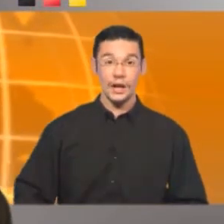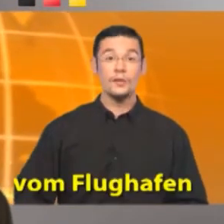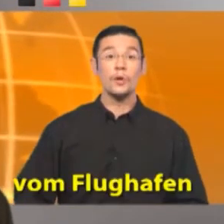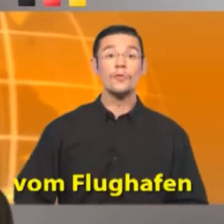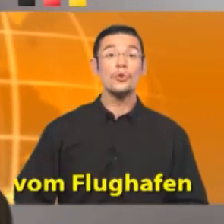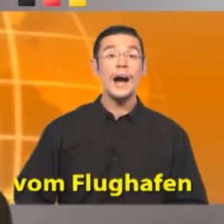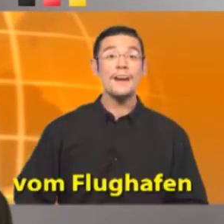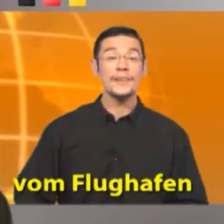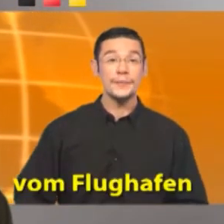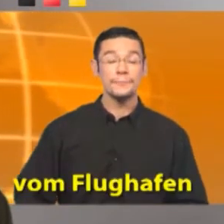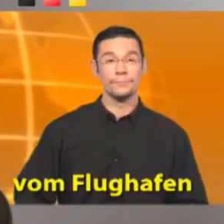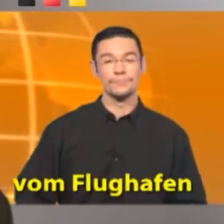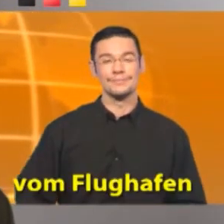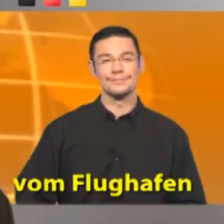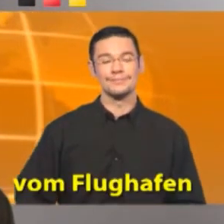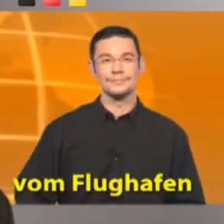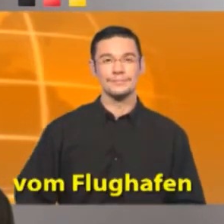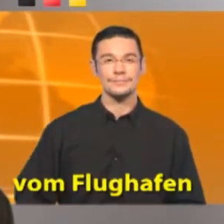Vom Flughafen